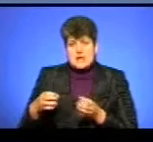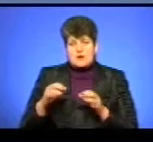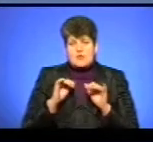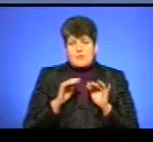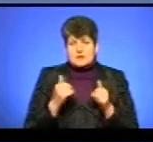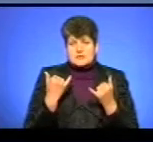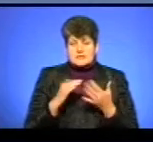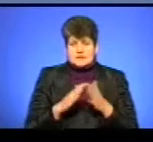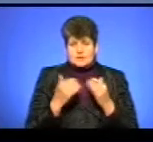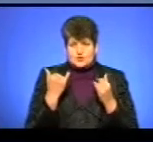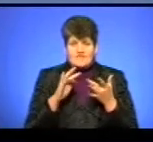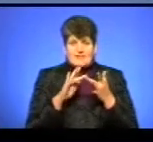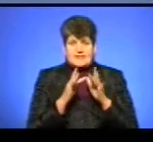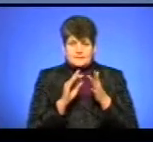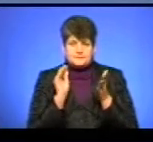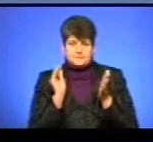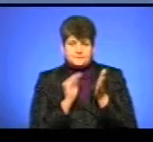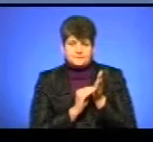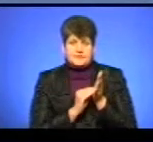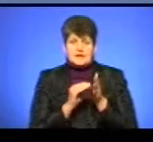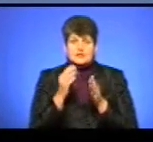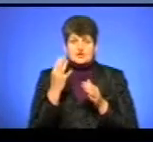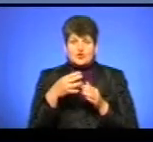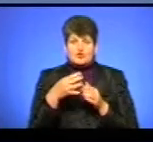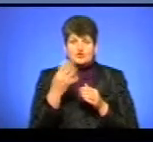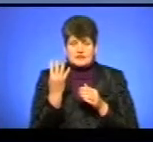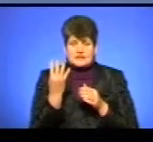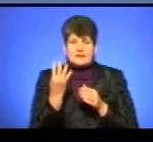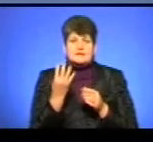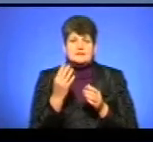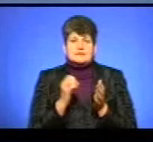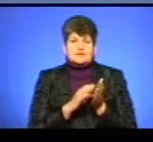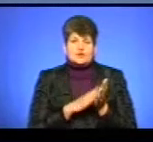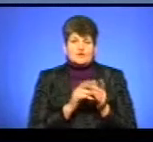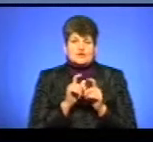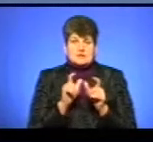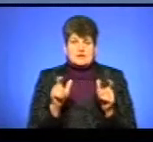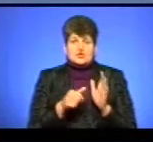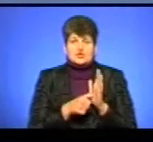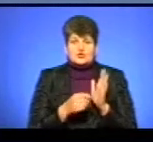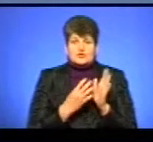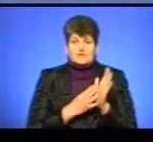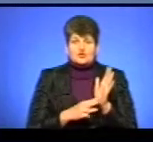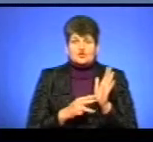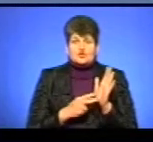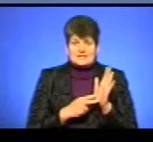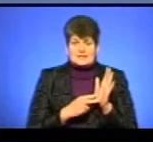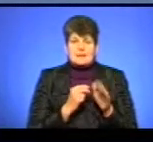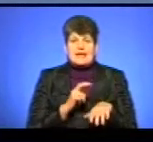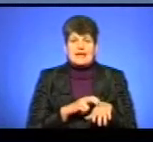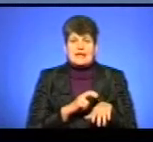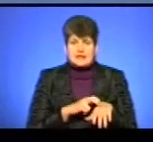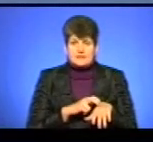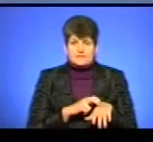сьогодні в електронній системі охорони здоров'я зареєстровано 44 лікувально-профілактичних заклади, 697 лікарів. З